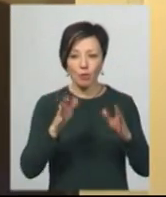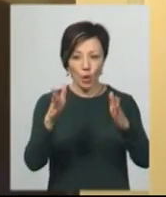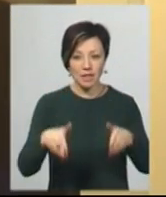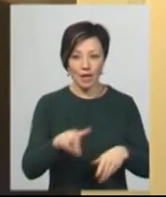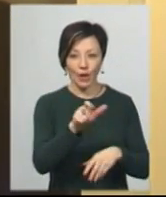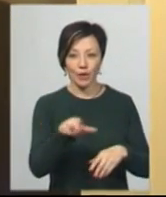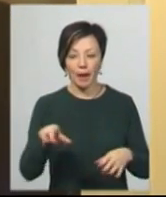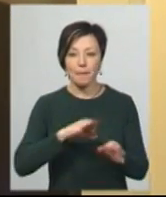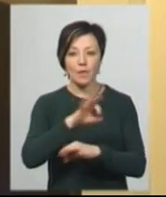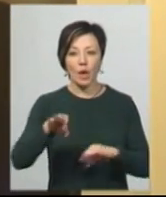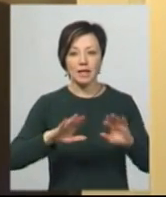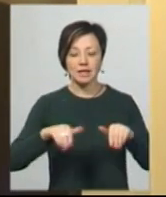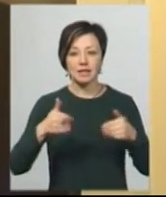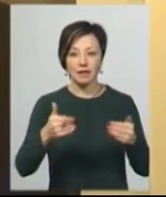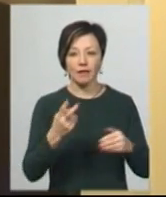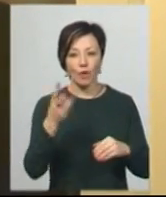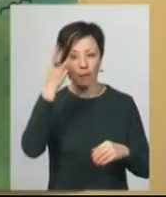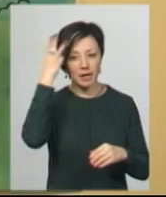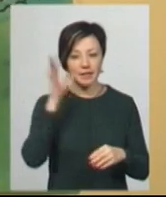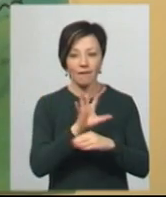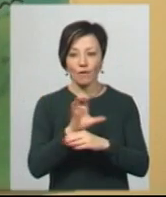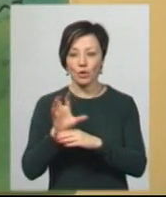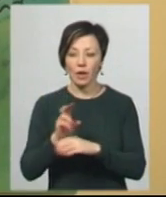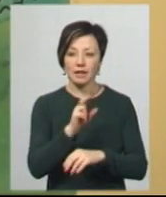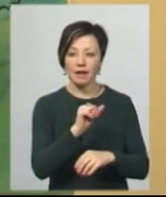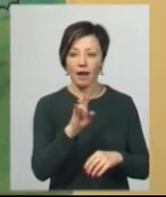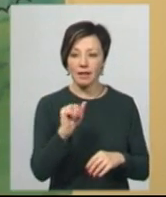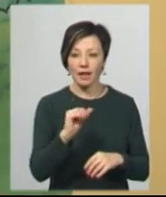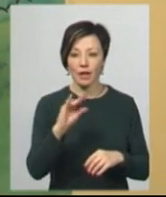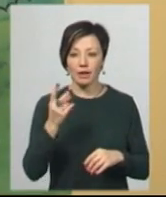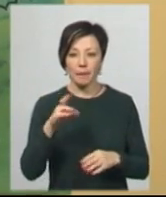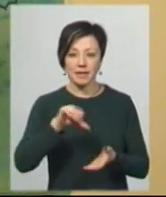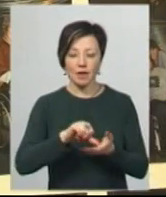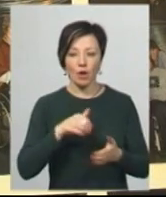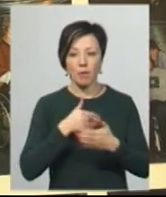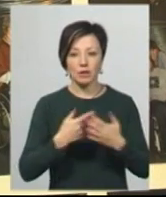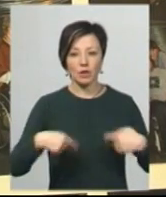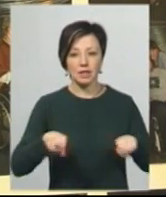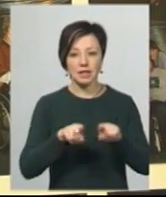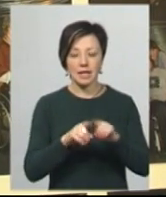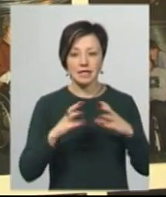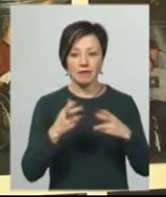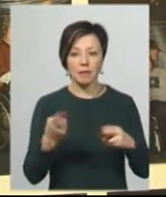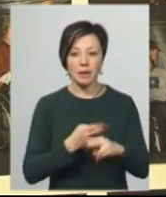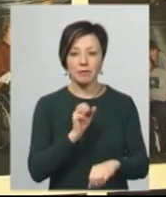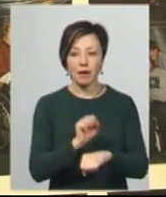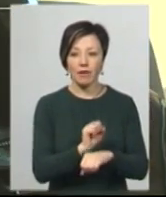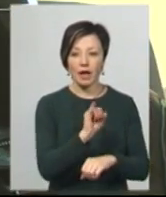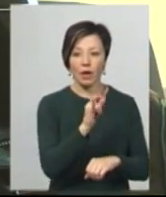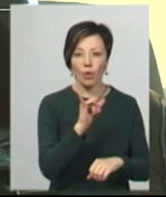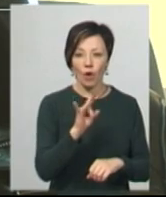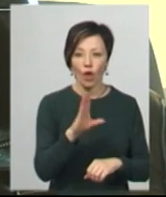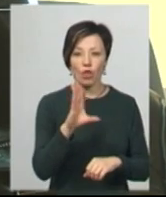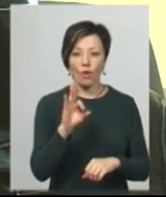людей. Проєкт ініціював з подачі двох хмельницьких фотографів Дани та Юлі Петрук, представник Хмельницької громадської організації «Світ без бар'єрів» Ігор Новченков.